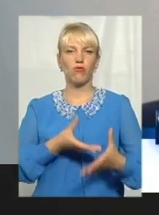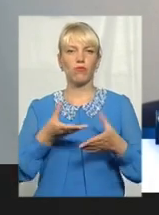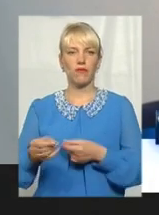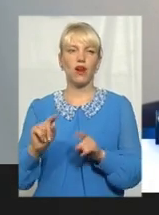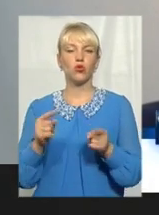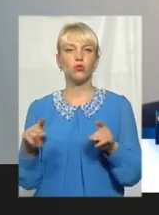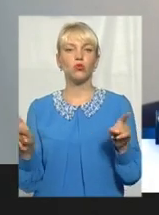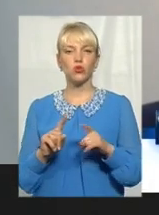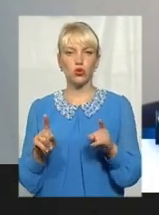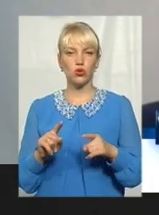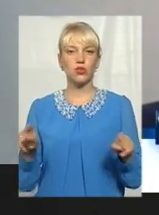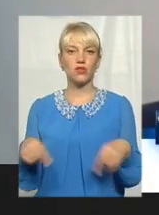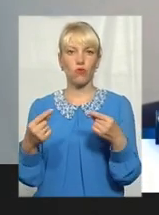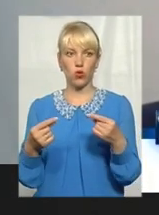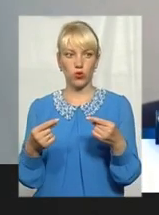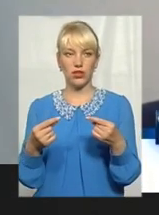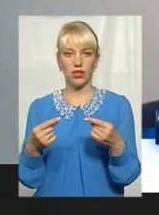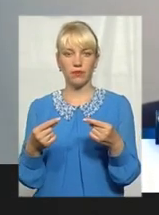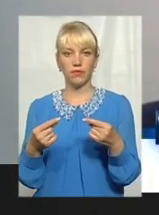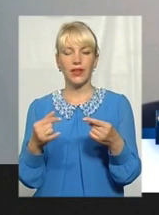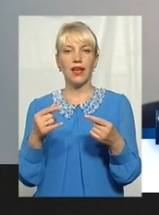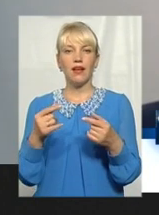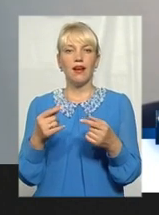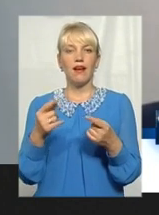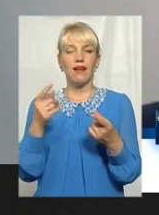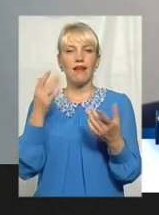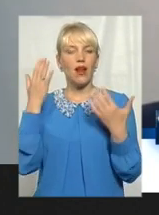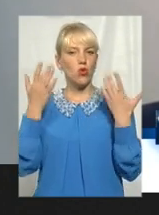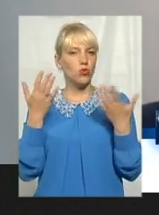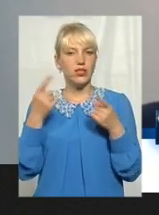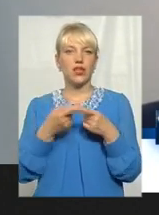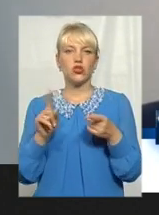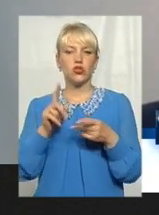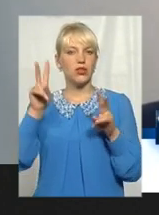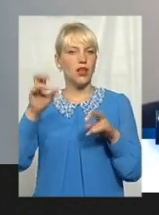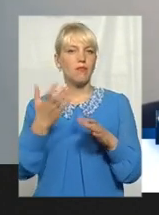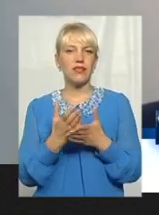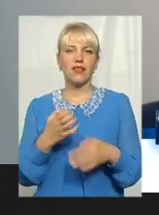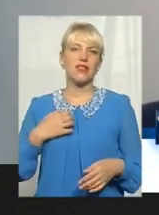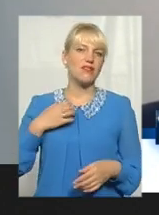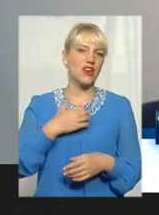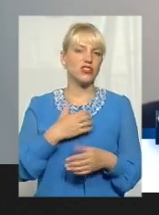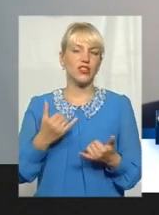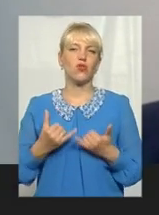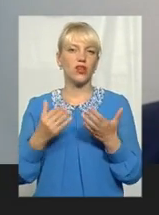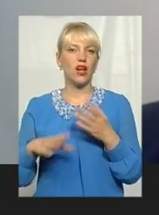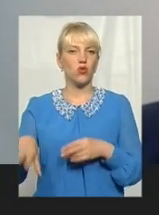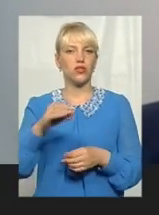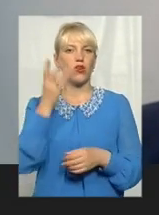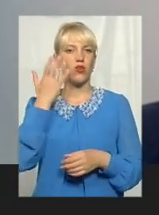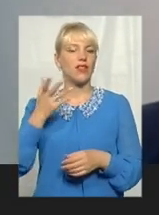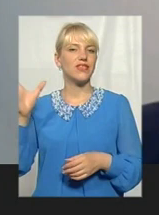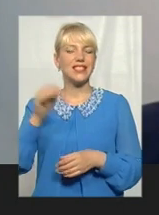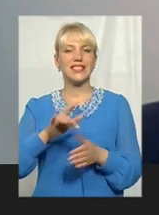створюється ілюзія, що якась тема є надважливою для всіх. І коли всі центральні